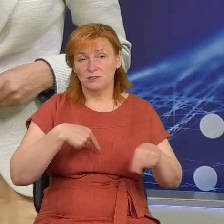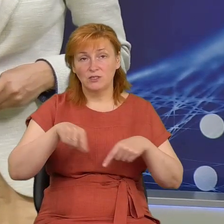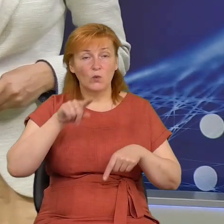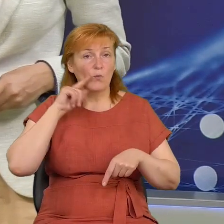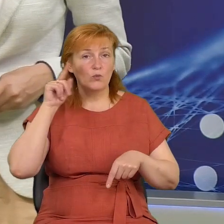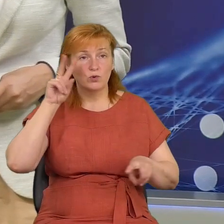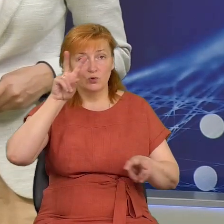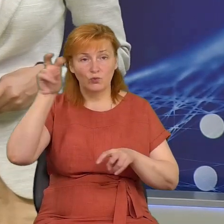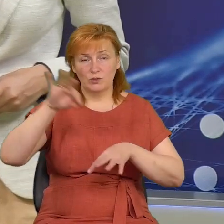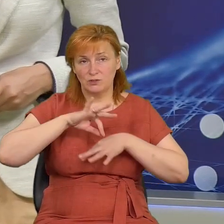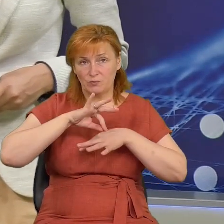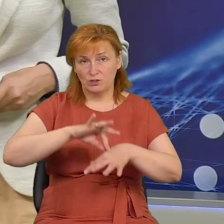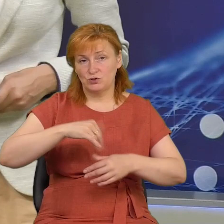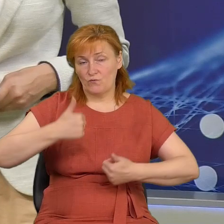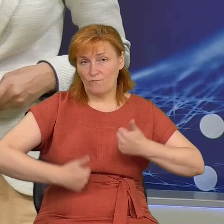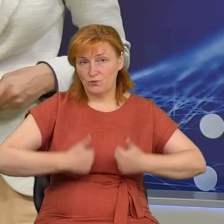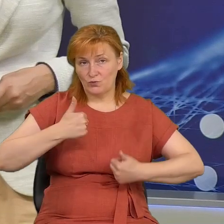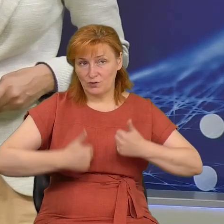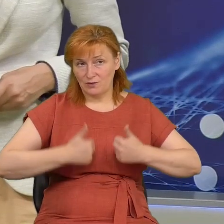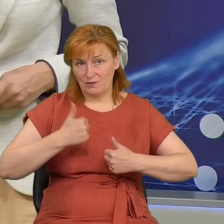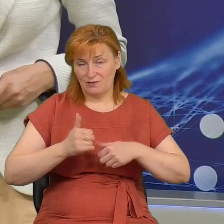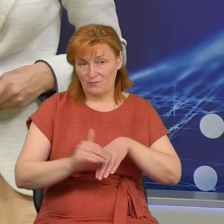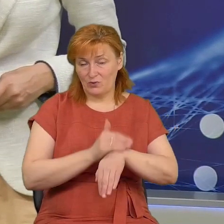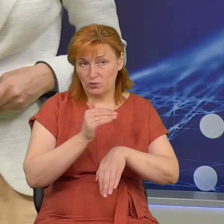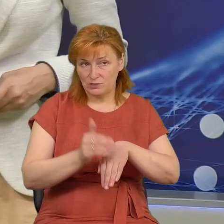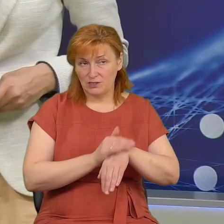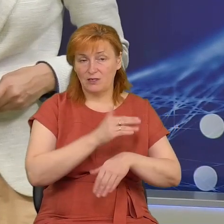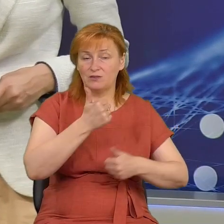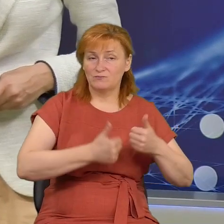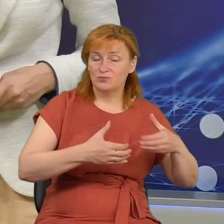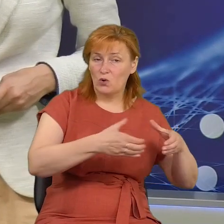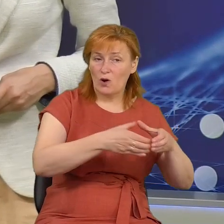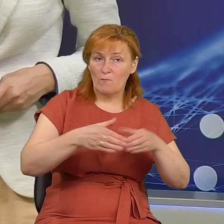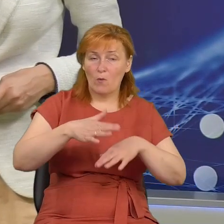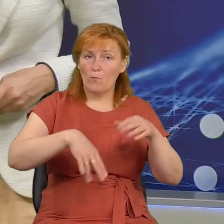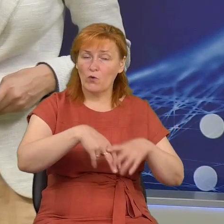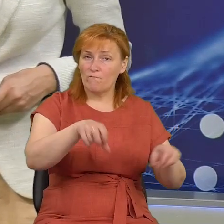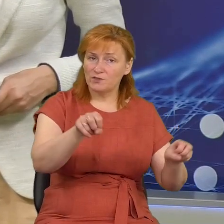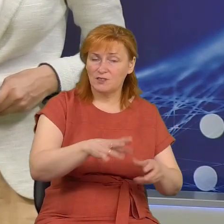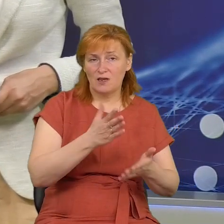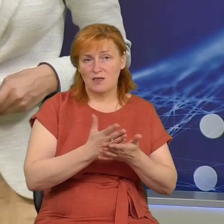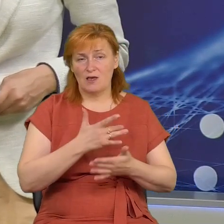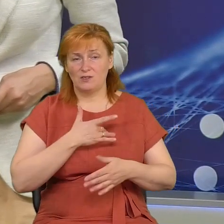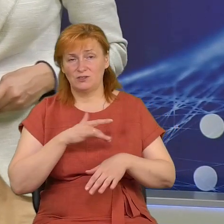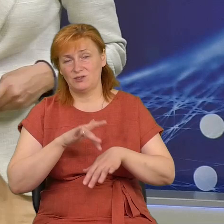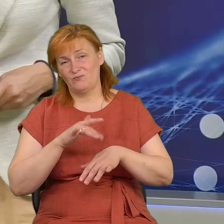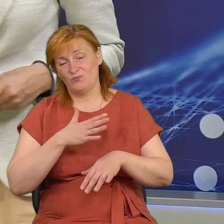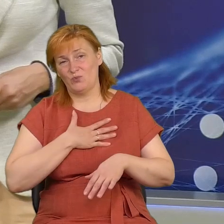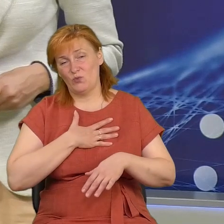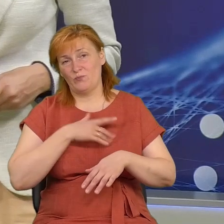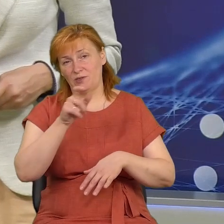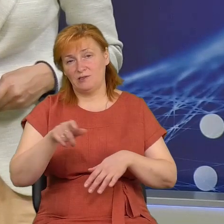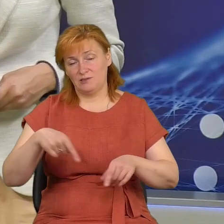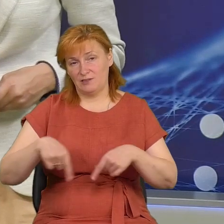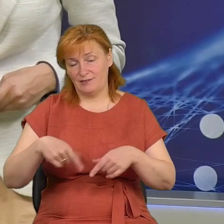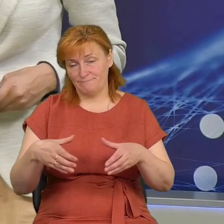благодійний турнір. Змагалися вісім команд, серед них були як професійні гравці, так і любителі. Як все відбувалося, бачив у